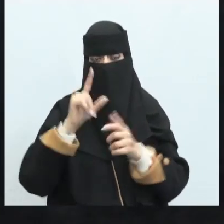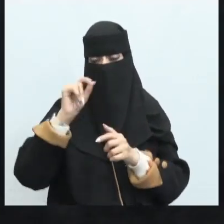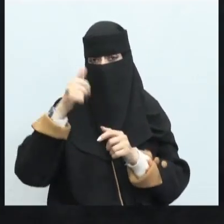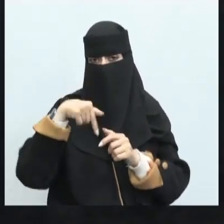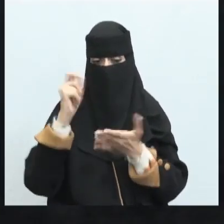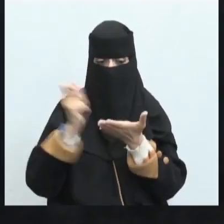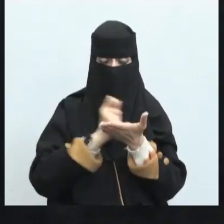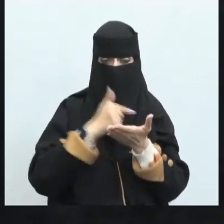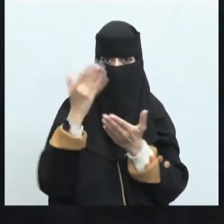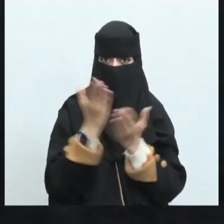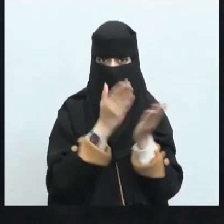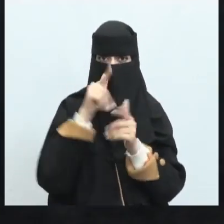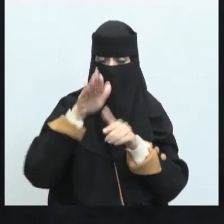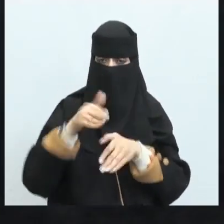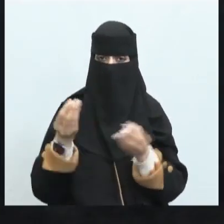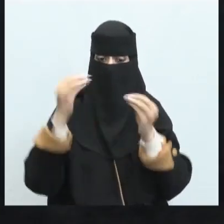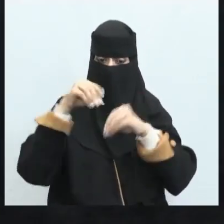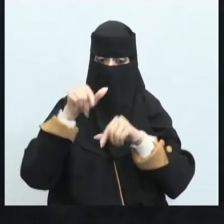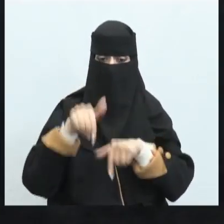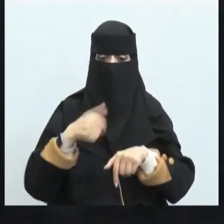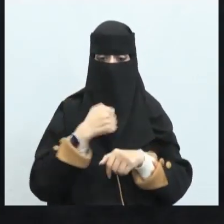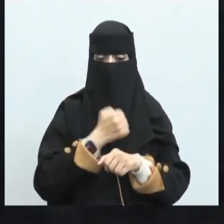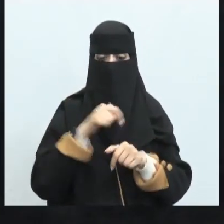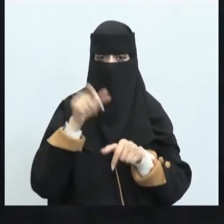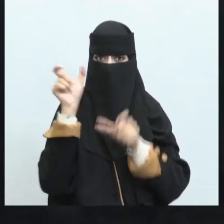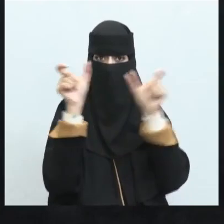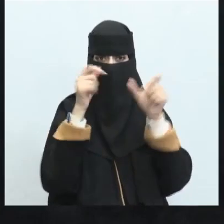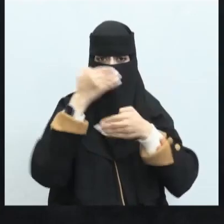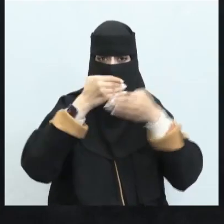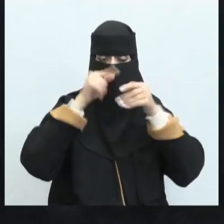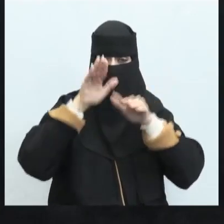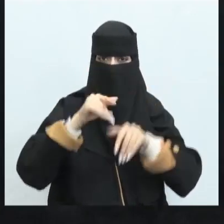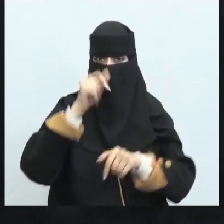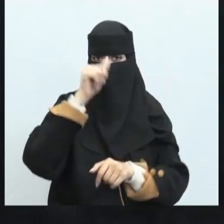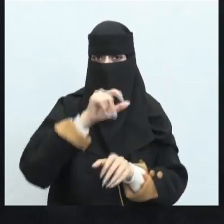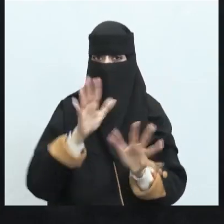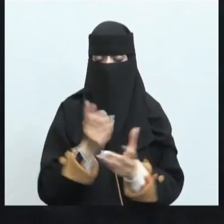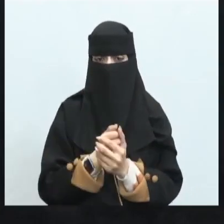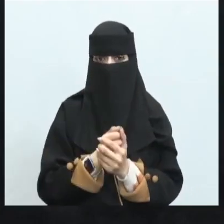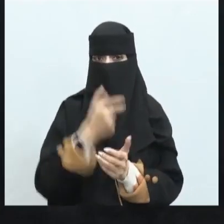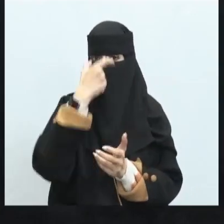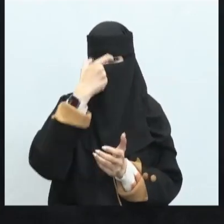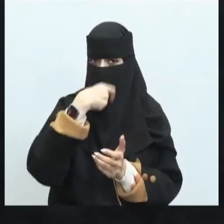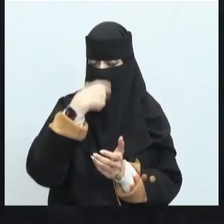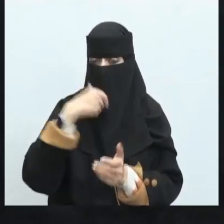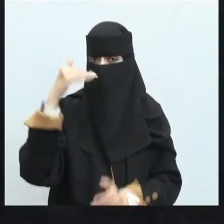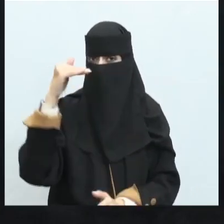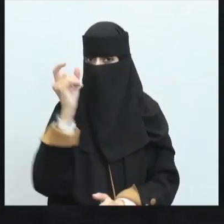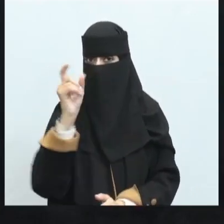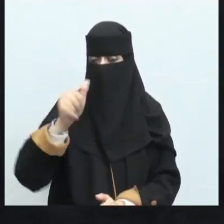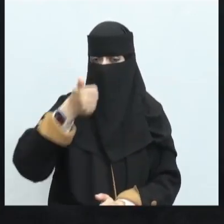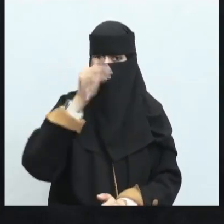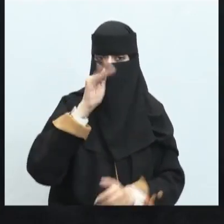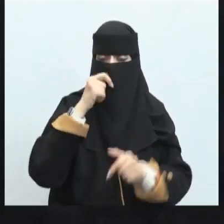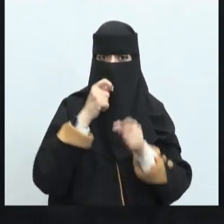ذكر تلك القصيدة وفي ذكر هذه العاطفة فهنا يقول ألفاظ التراكيب يدل على الحزن تبكي خناس فيض يسيل شبهت دموع وكثرت